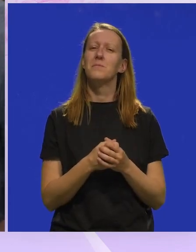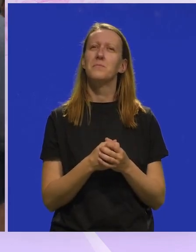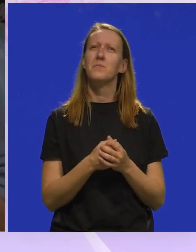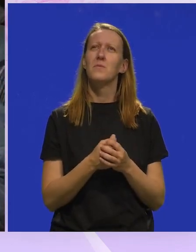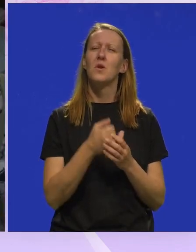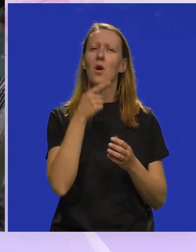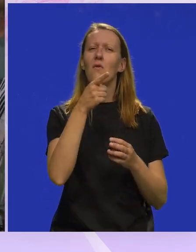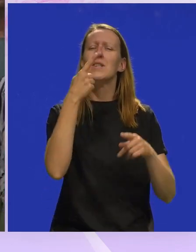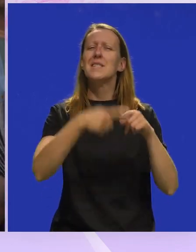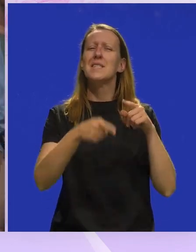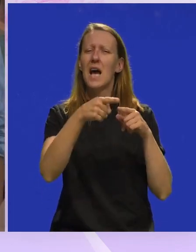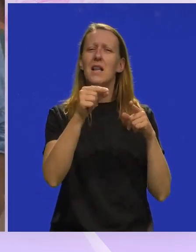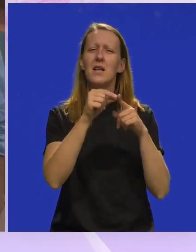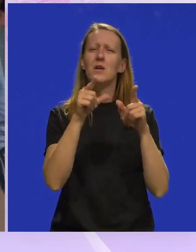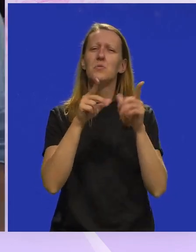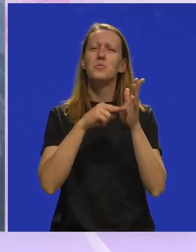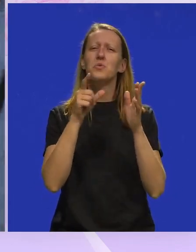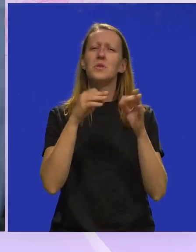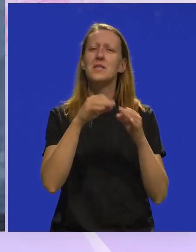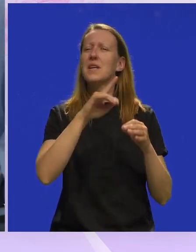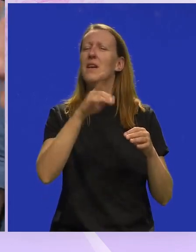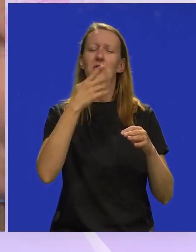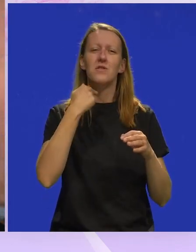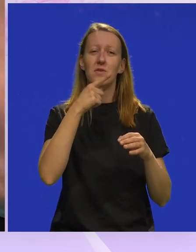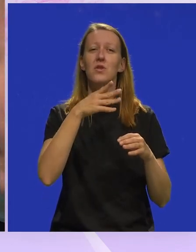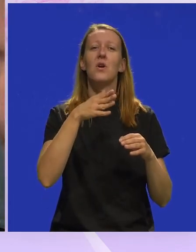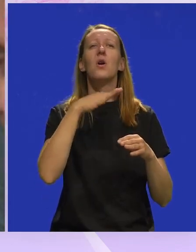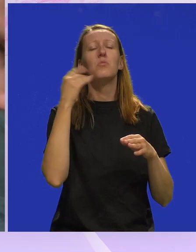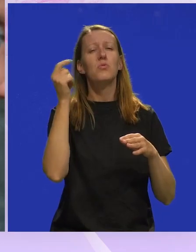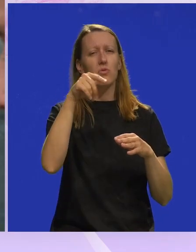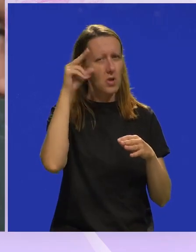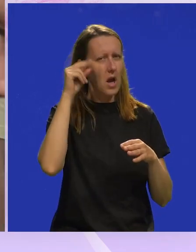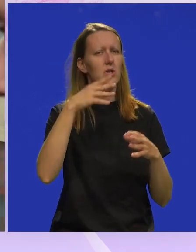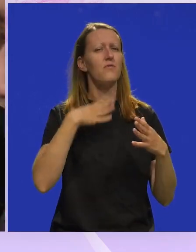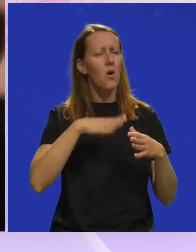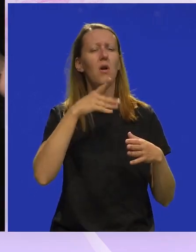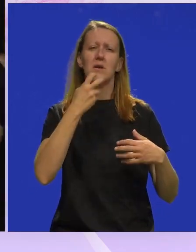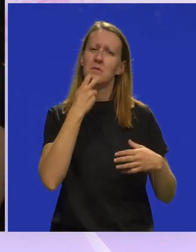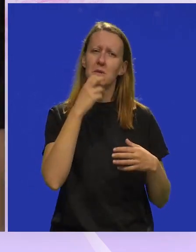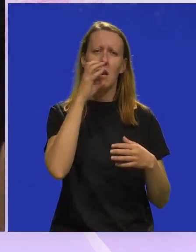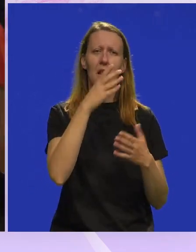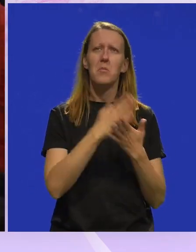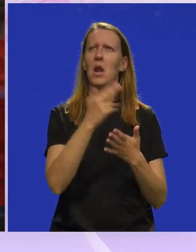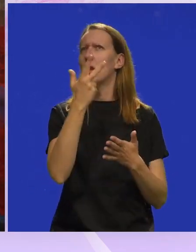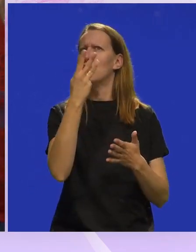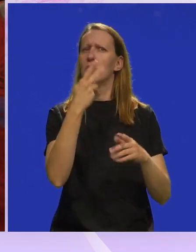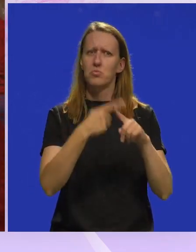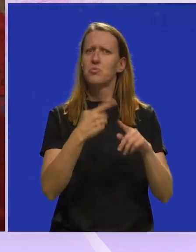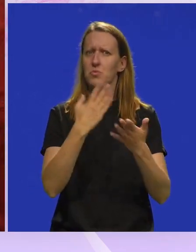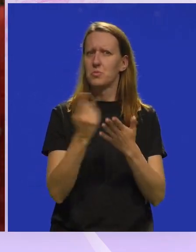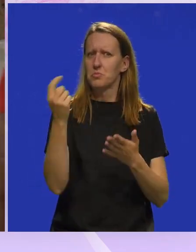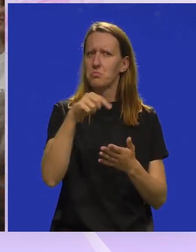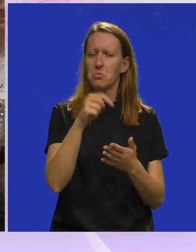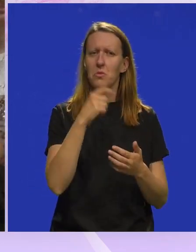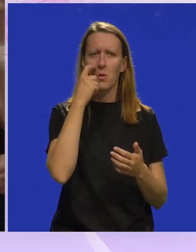Ma, ova zadnja. Ova zadnja je dobra, da. Dođete često u Teatr Naranča, se volite nasmijati? No, bila se jedno 3-4 puta do